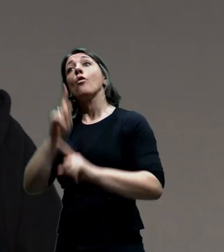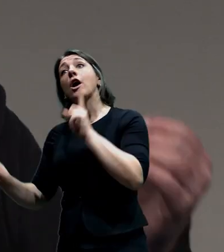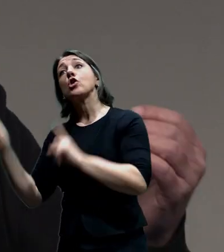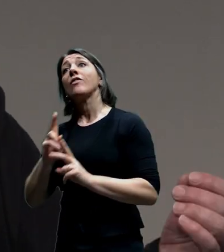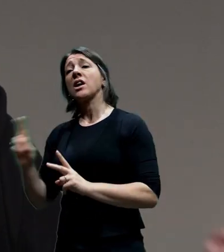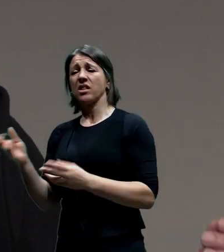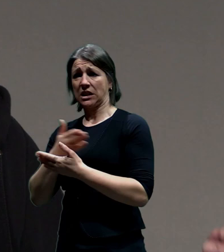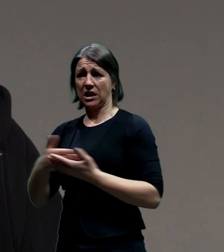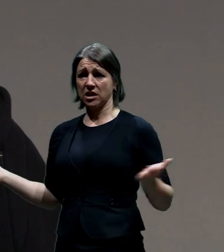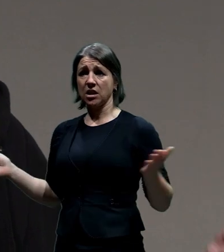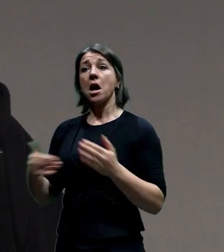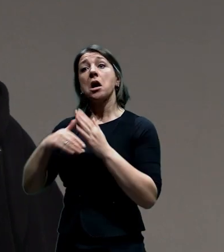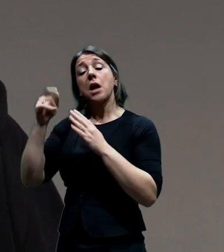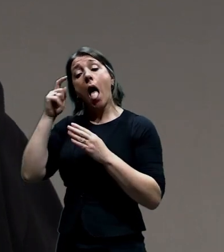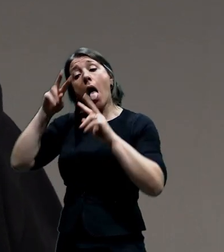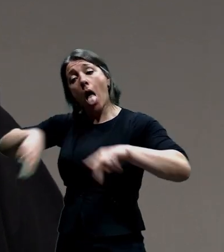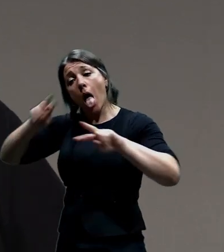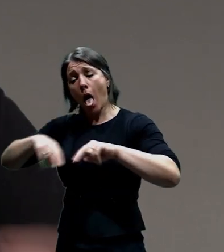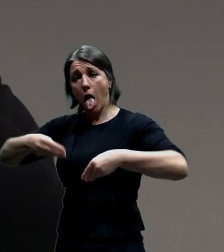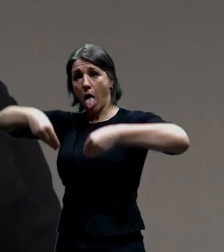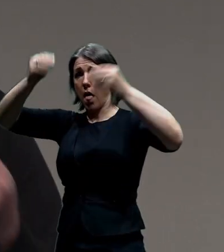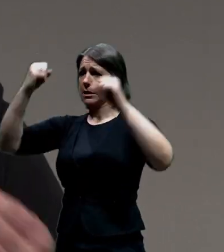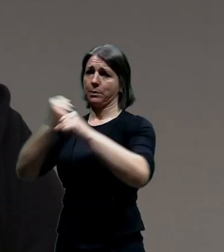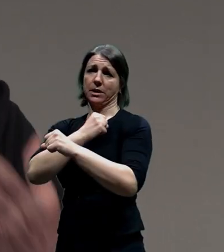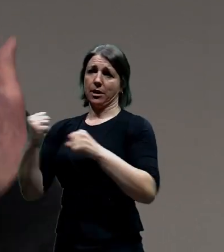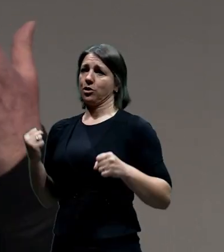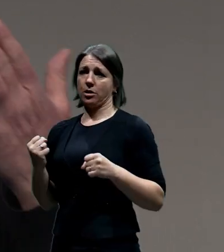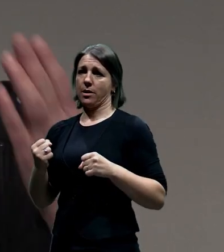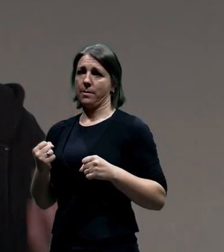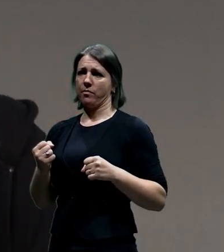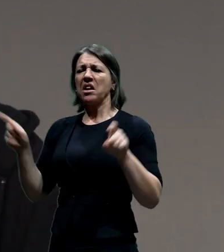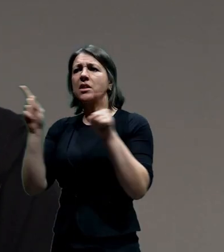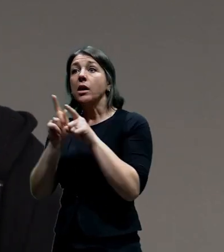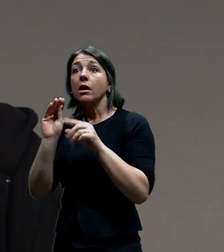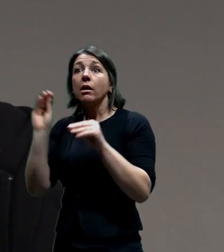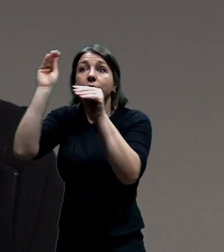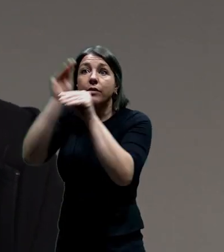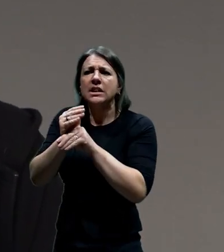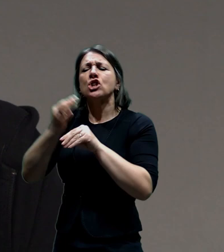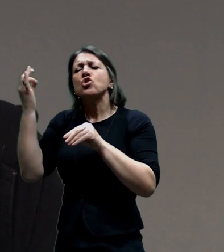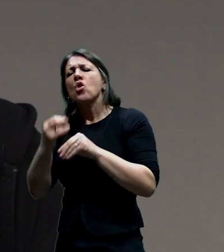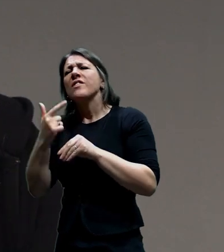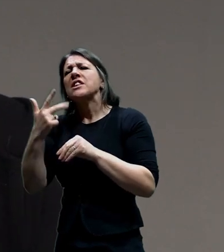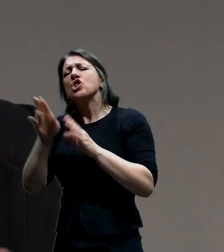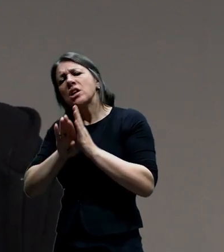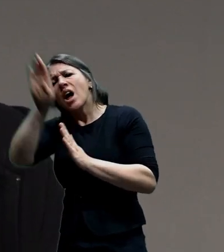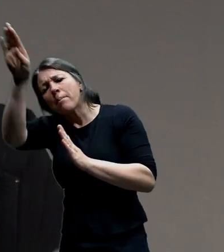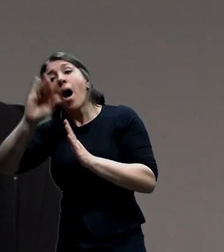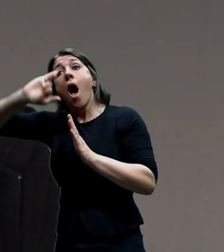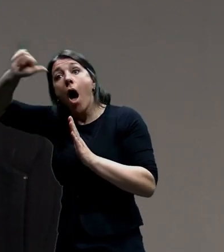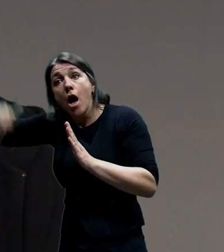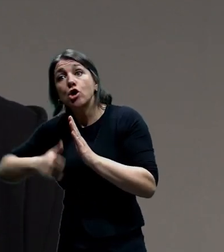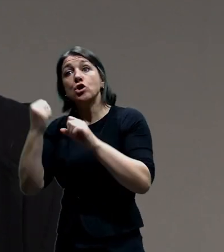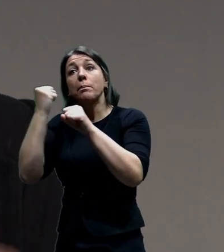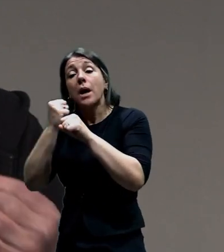a ztrácet čas na tom, že si nakreslím vlastně ten hřez tou vlastně 23% rampou, to bych prostě,